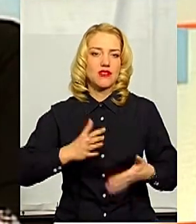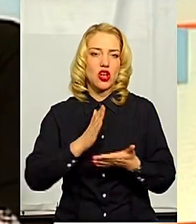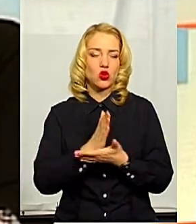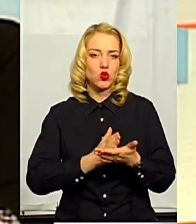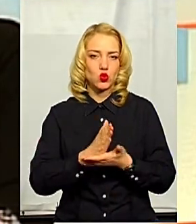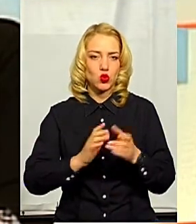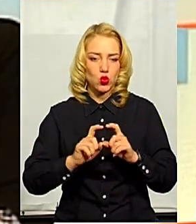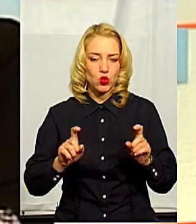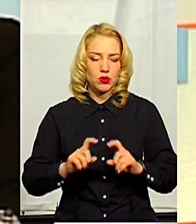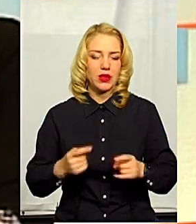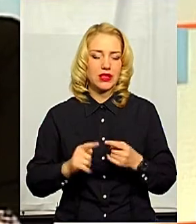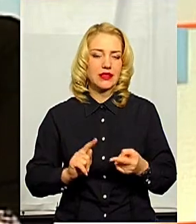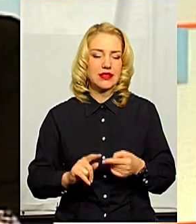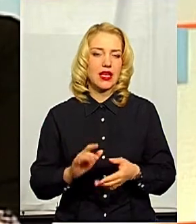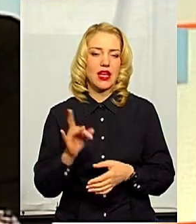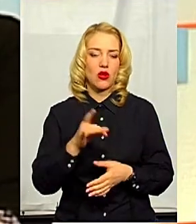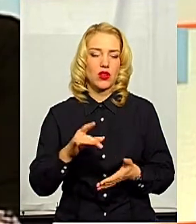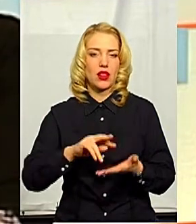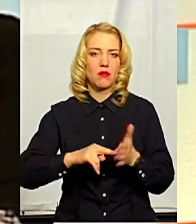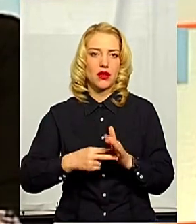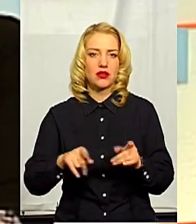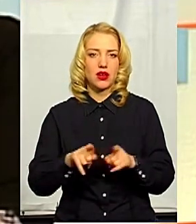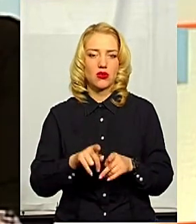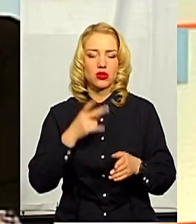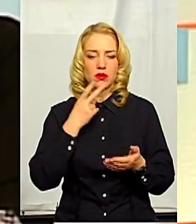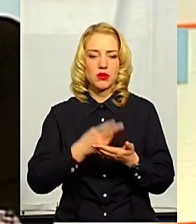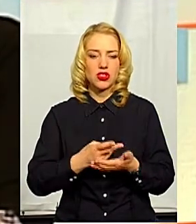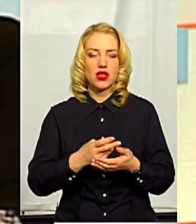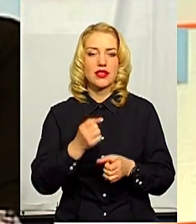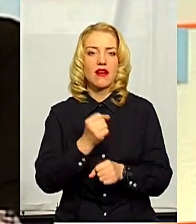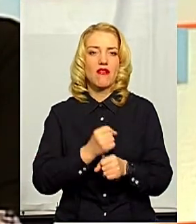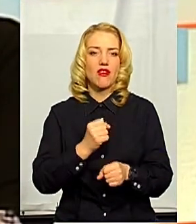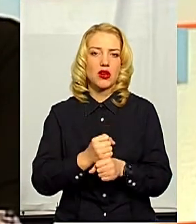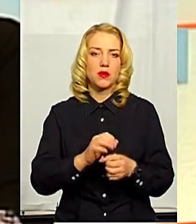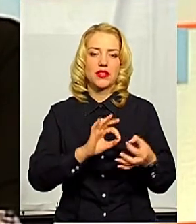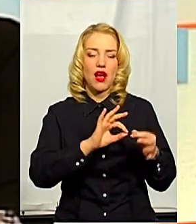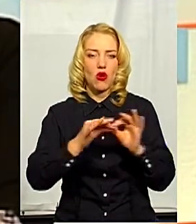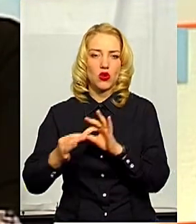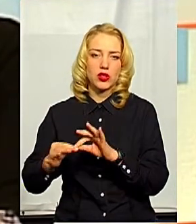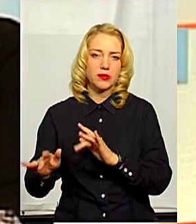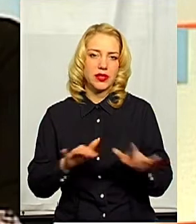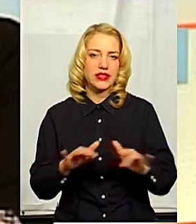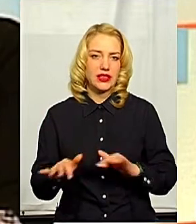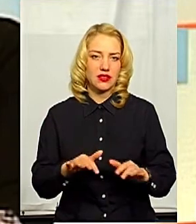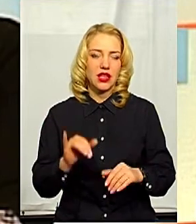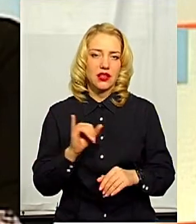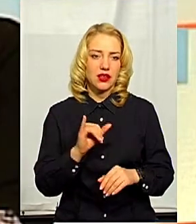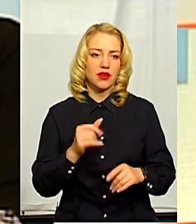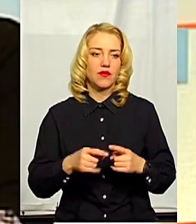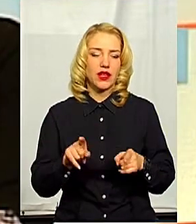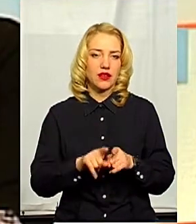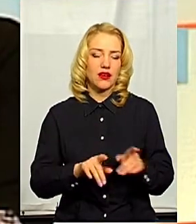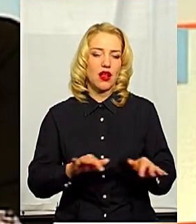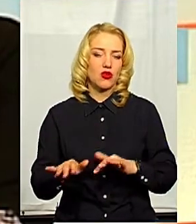Тому цим регіональним планом також передбачається вироблення певних алгоритмів дій. І такі